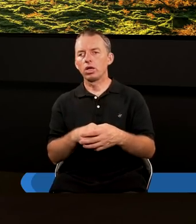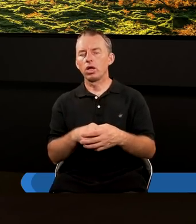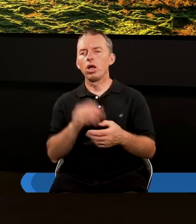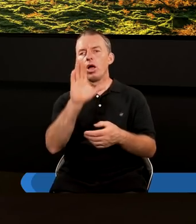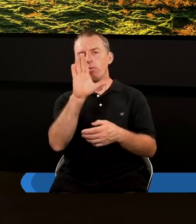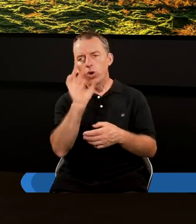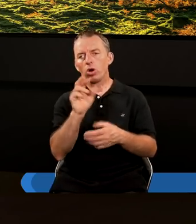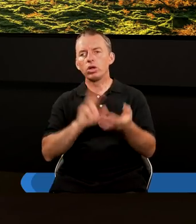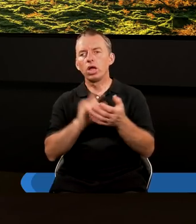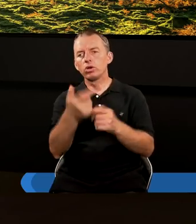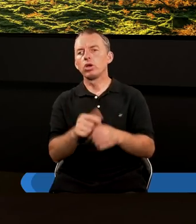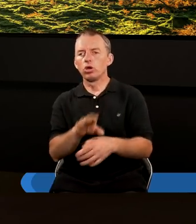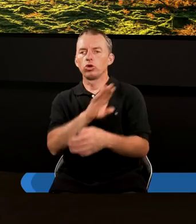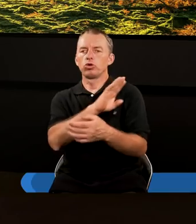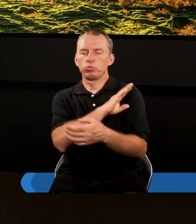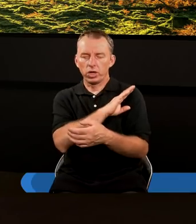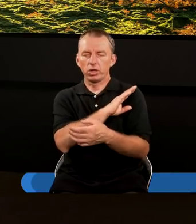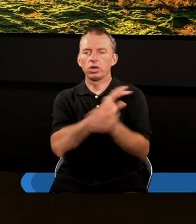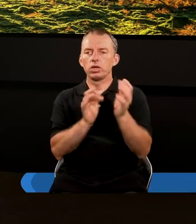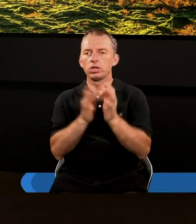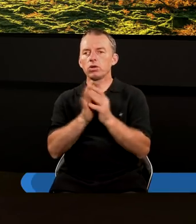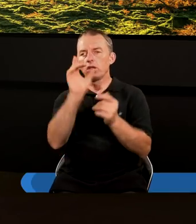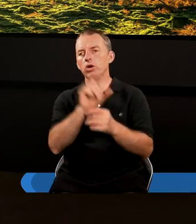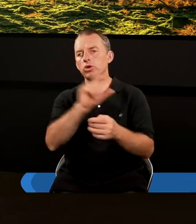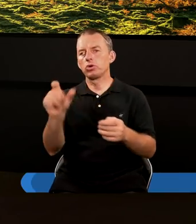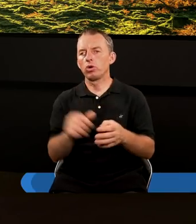Bo na cóż by się zdała śmierć Jezusa na krzyżu?